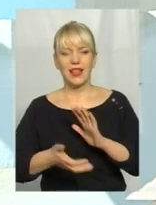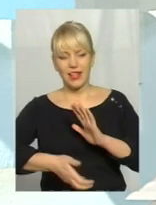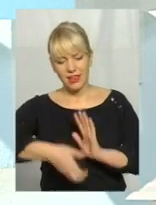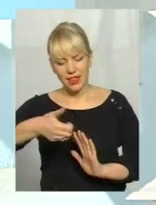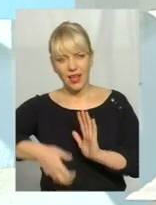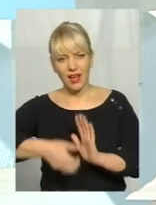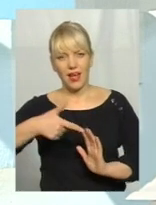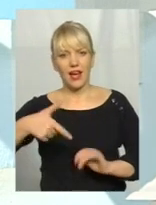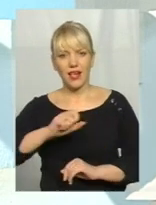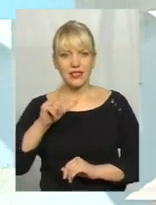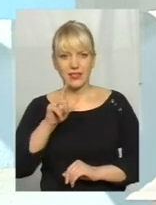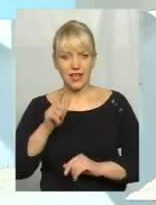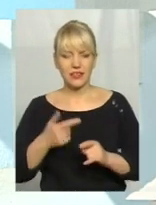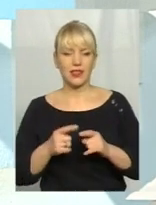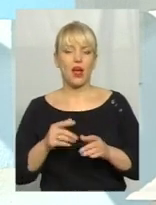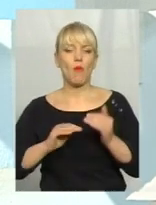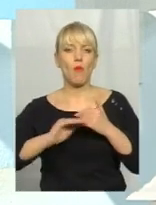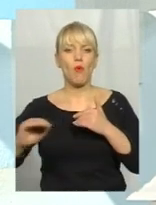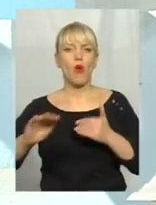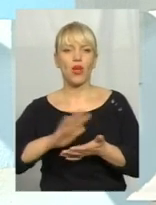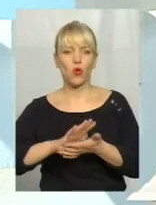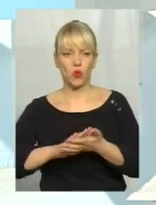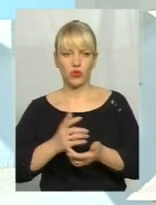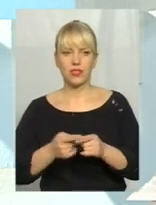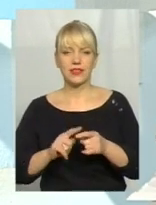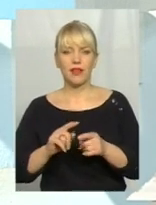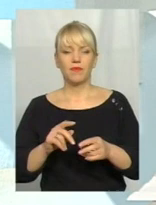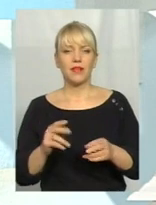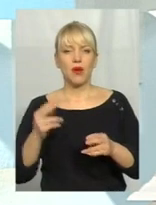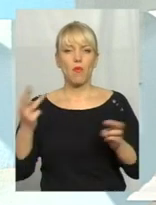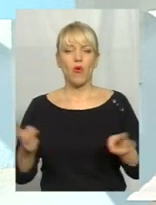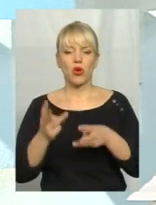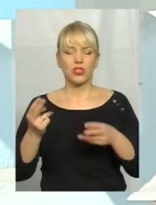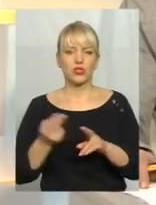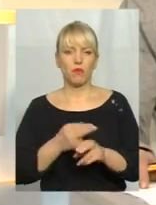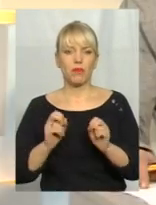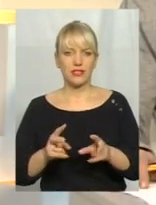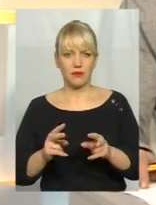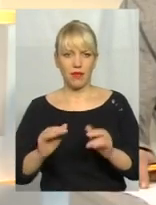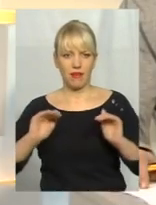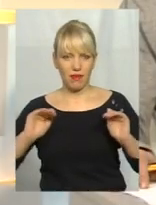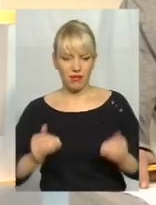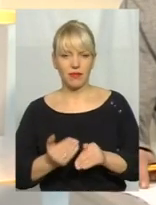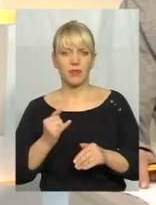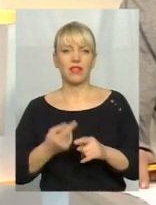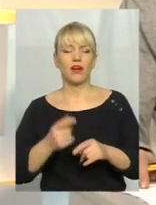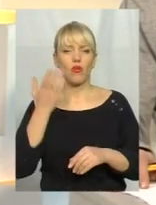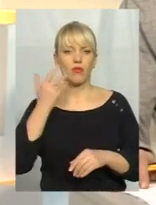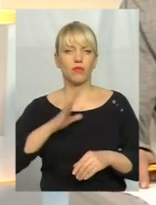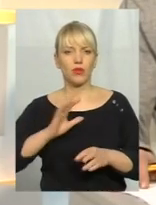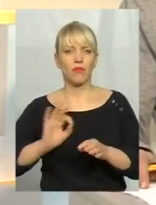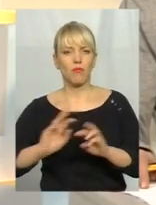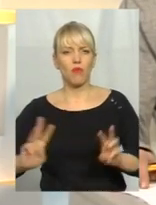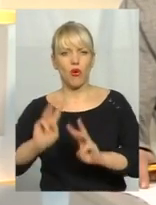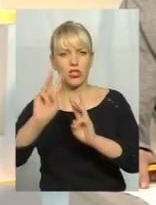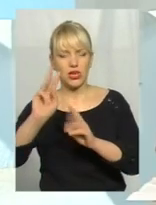полігон стає менш пожежонебезпечний, адже коли ми мали пожежі на полігоні, насправді